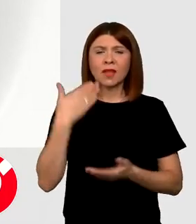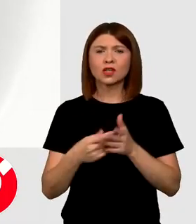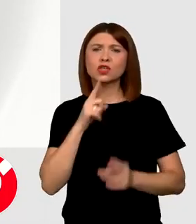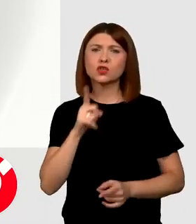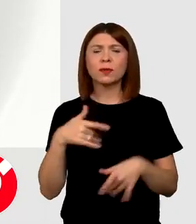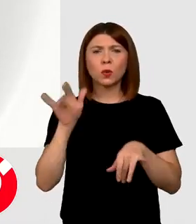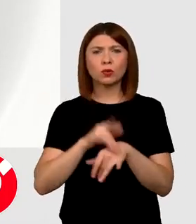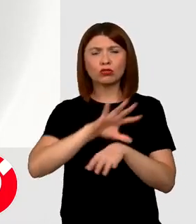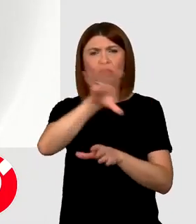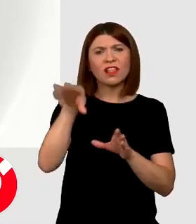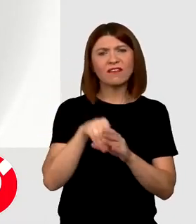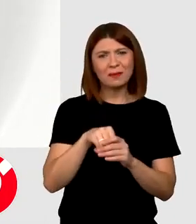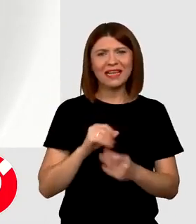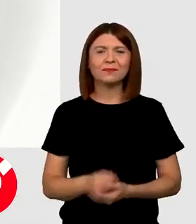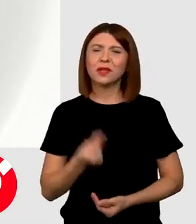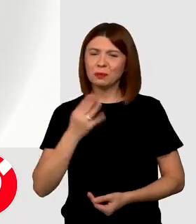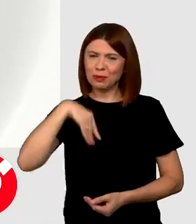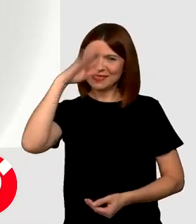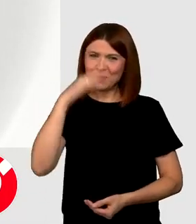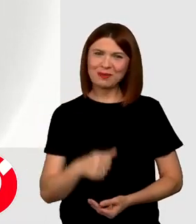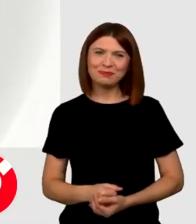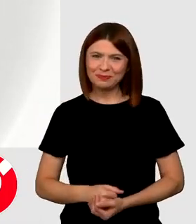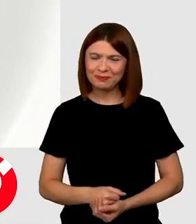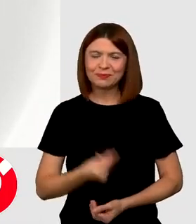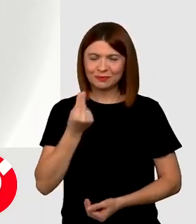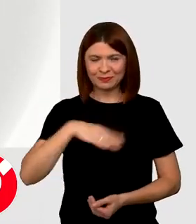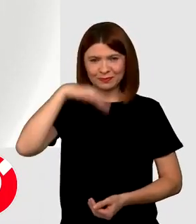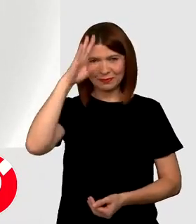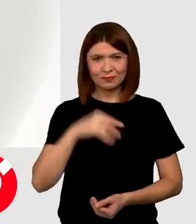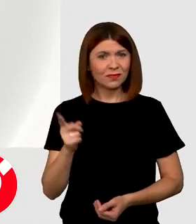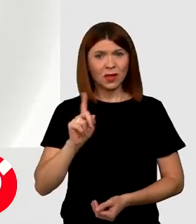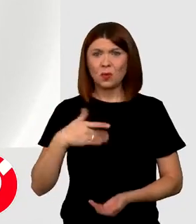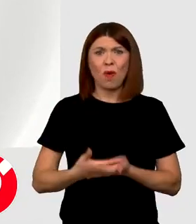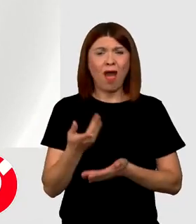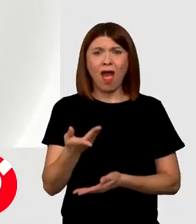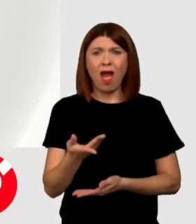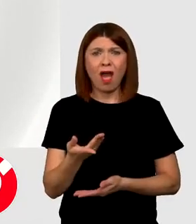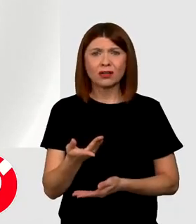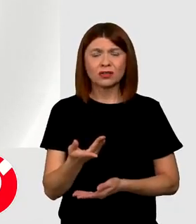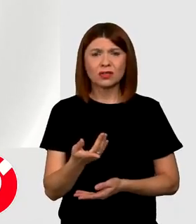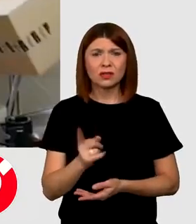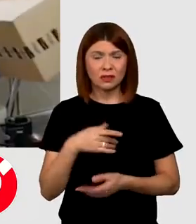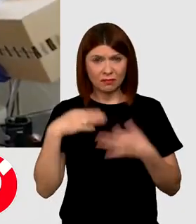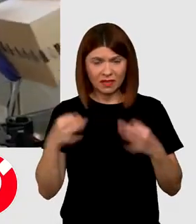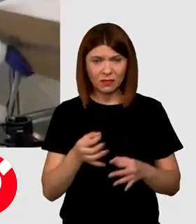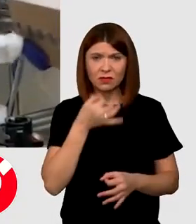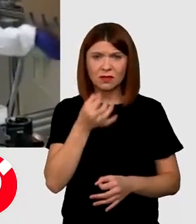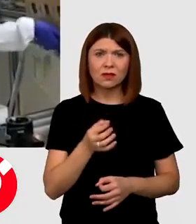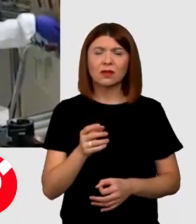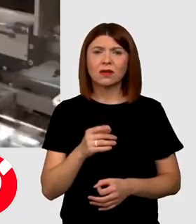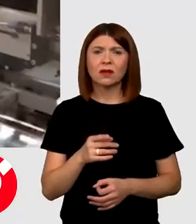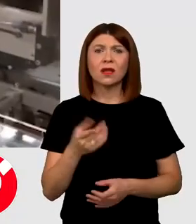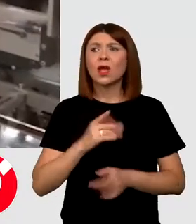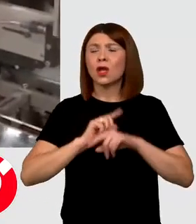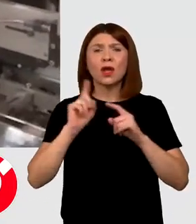acest subiect cu medicul de familie Sandra Alexiu. Bună ziua! Bună ziua! Nu ați înțeles bine dacă am dat voie. Nu e vorba